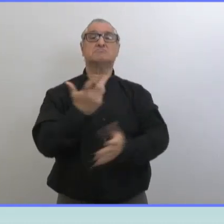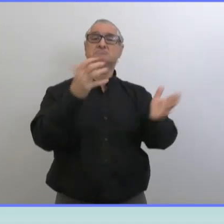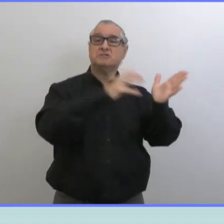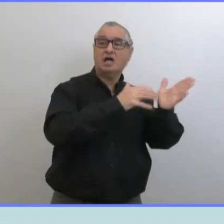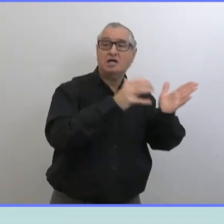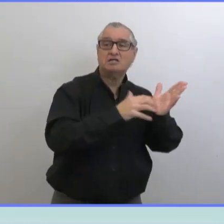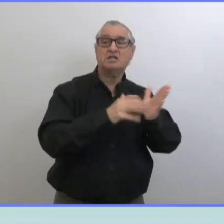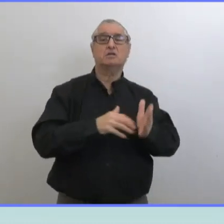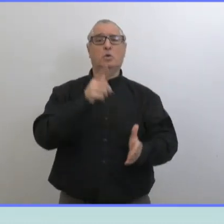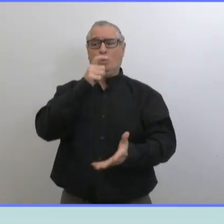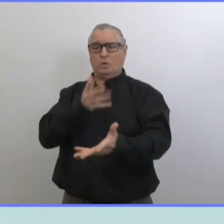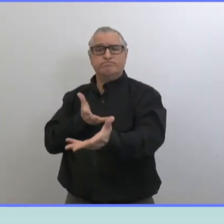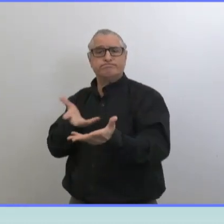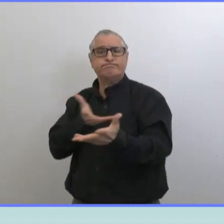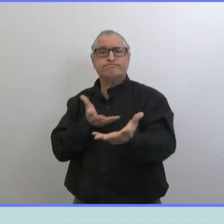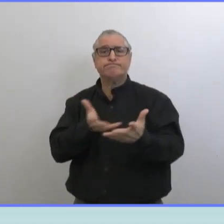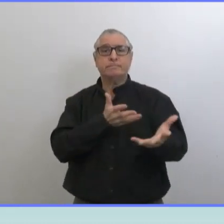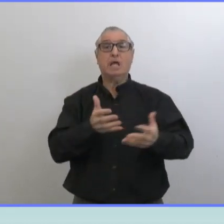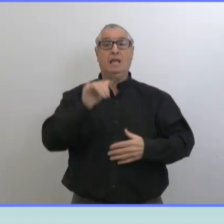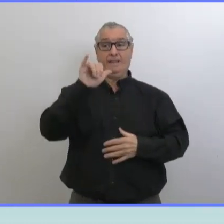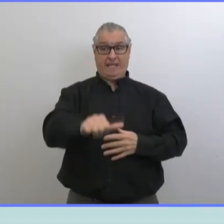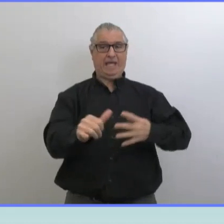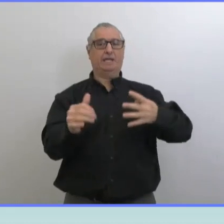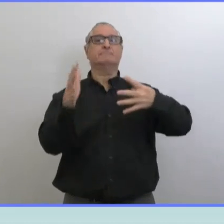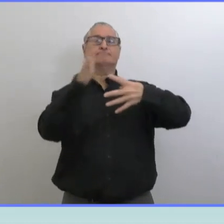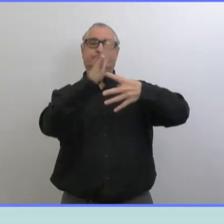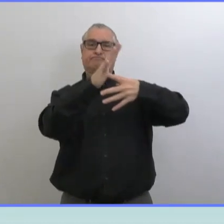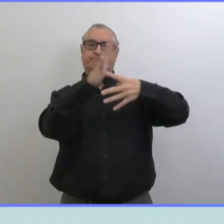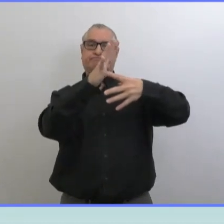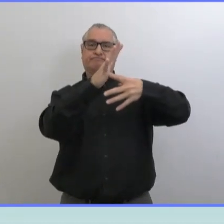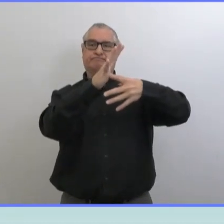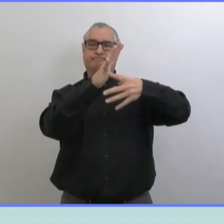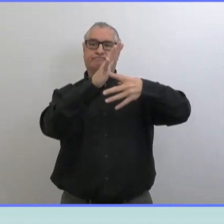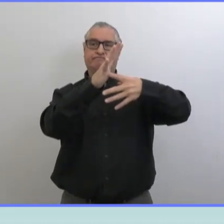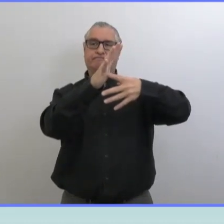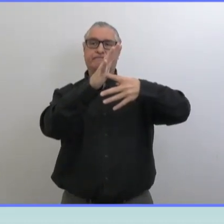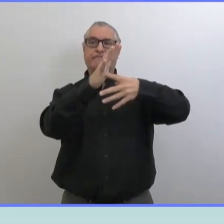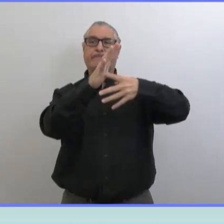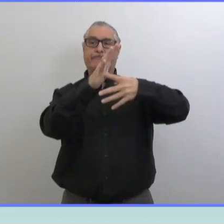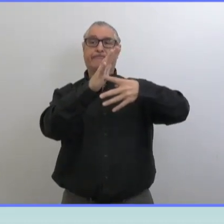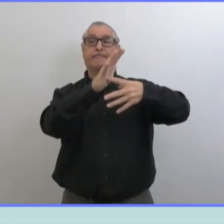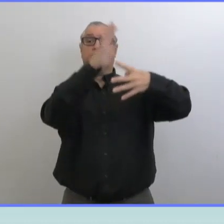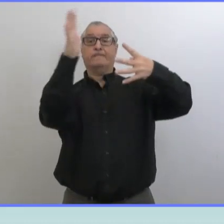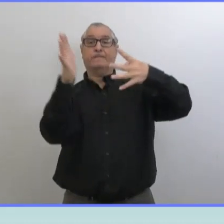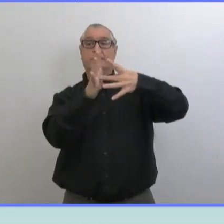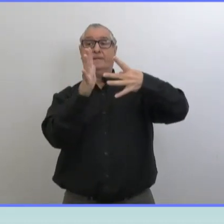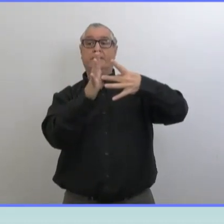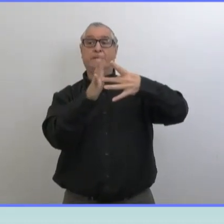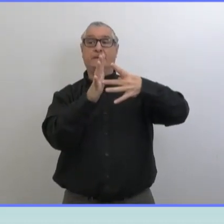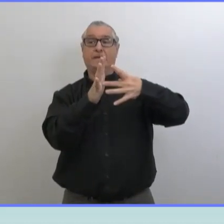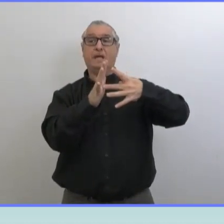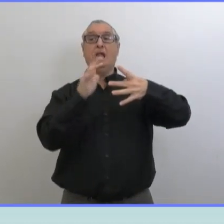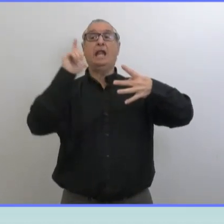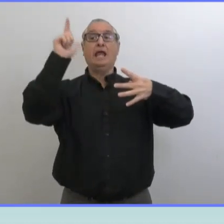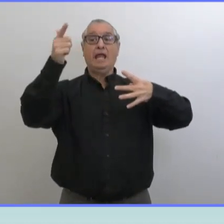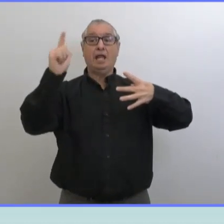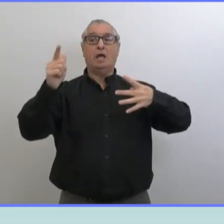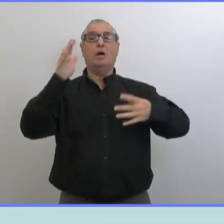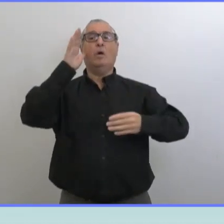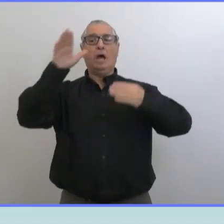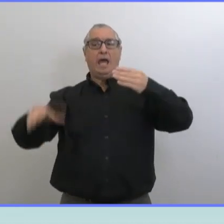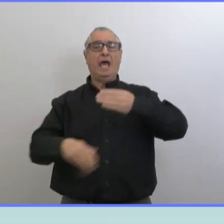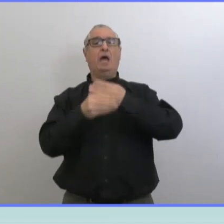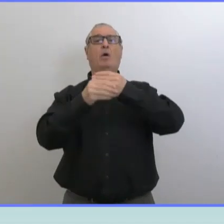deuxième étape, on va avoir plus de travailleurs de la santé. On va utiliser un critère de l'âge. Et ensuite, plus tard,